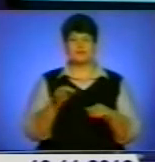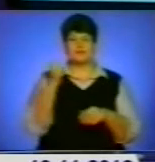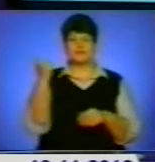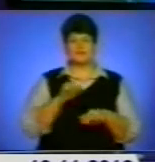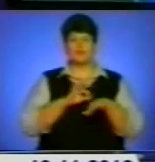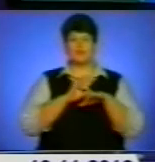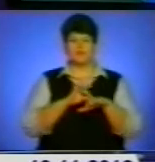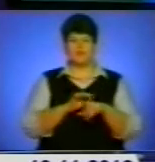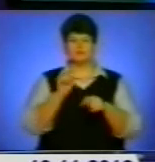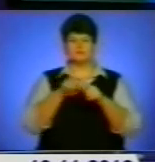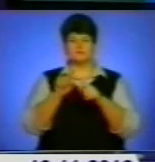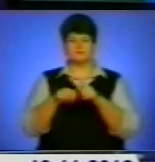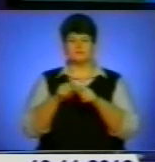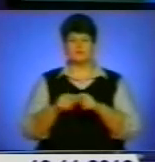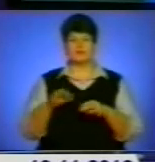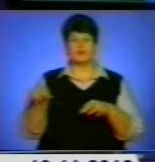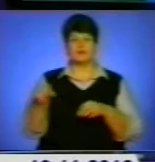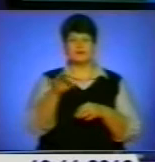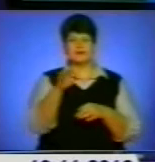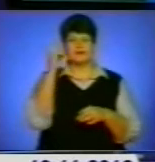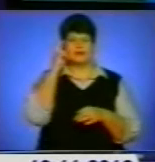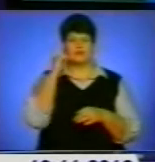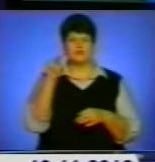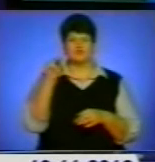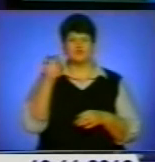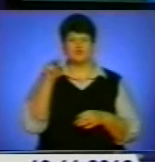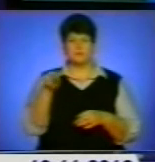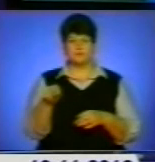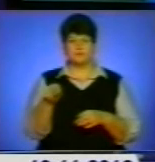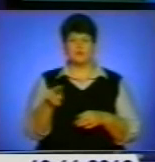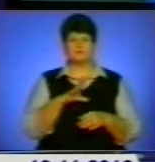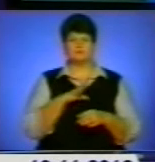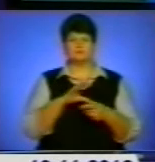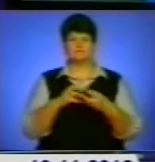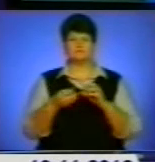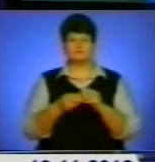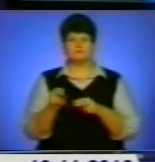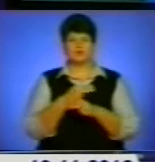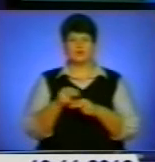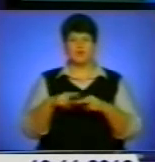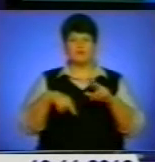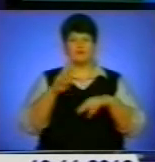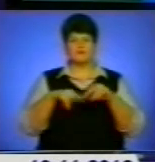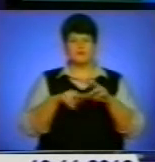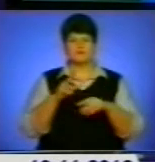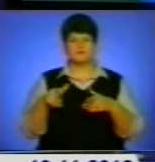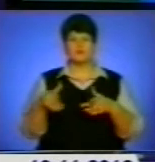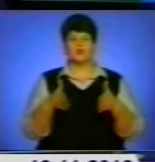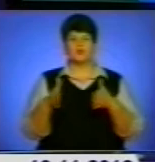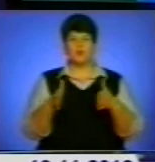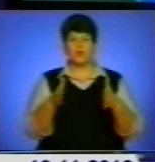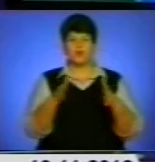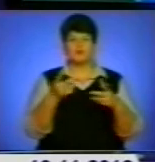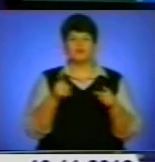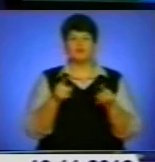траси «Київчоп». Метою заходу було визначити недоліки будівництва доріг, наслідком чого є зростаюча кількість ДТП. Яких